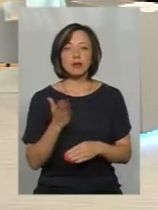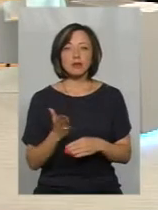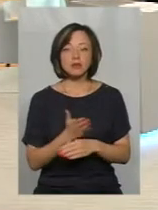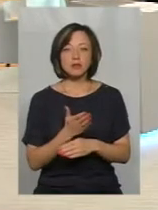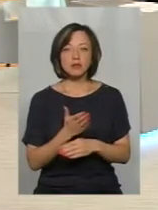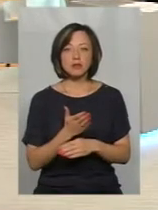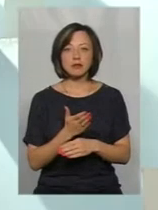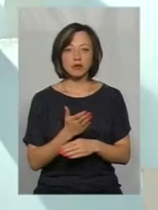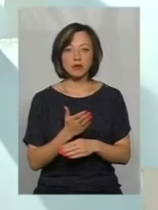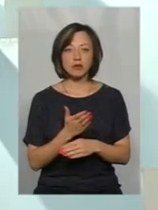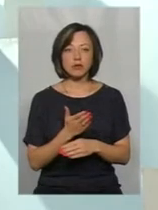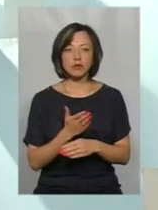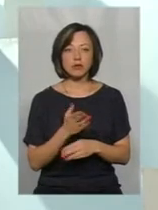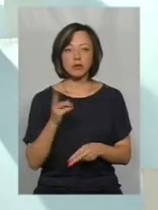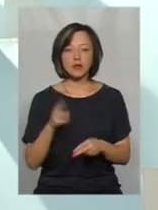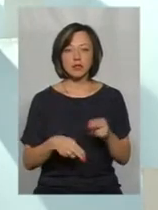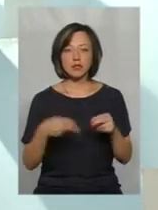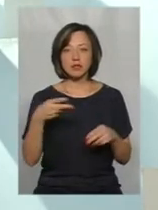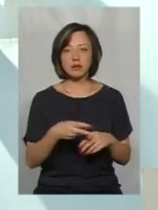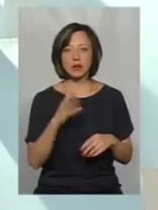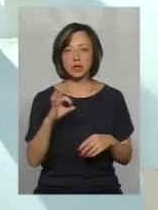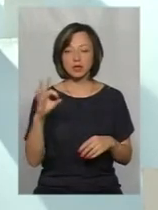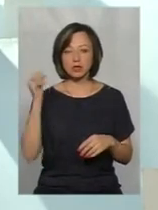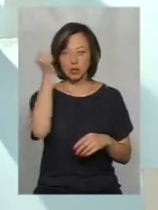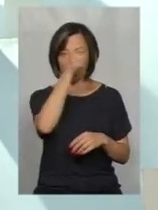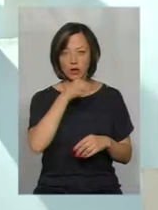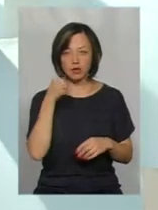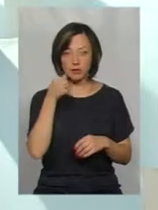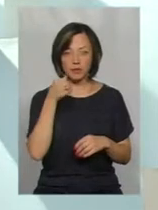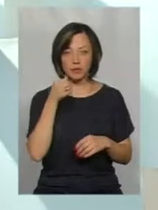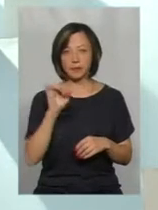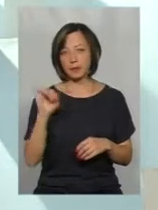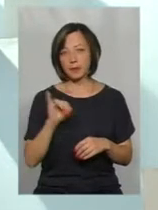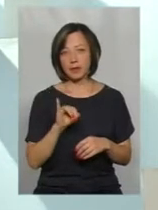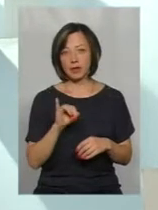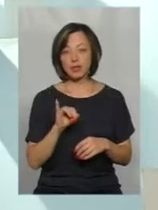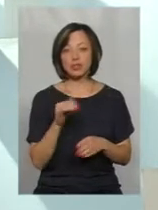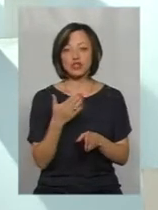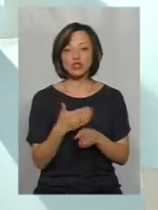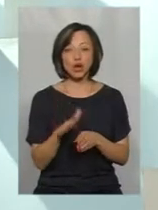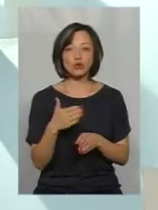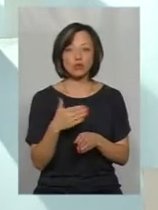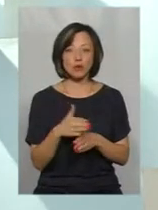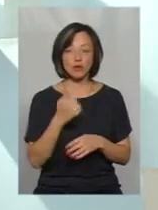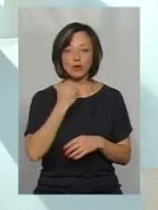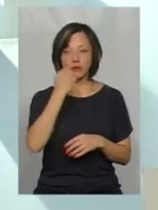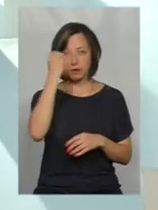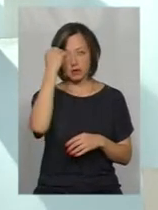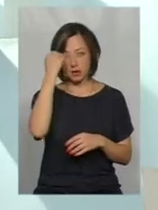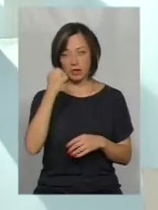при кінці 2000-х років. І частково завдяки